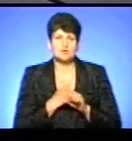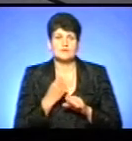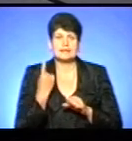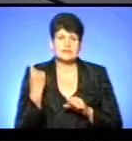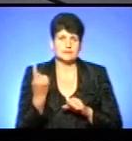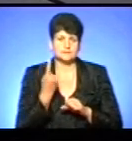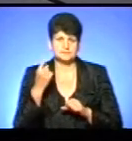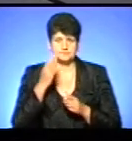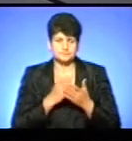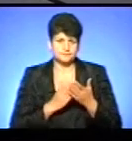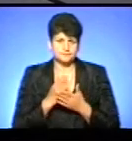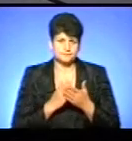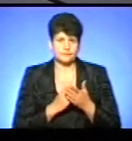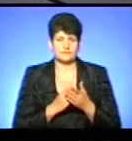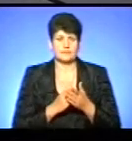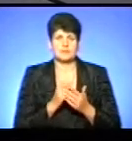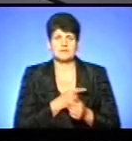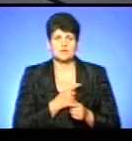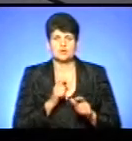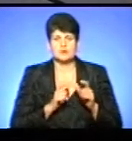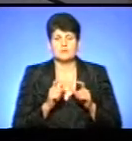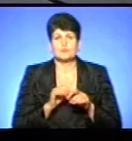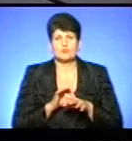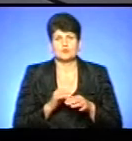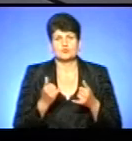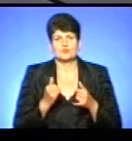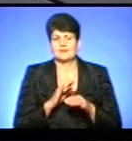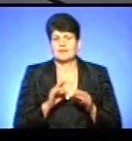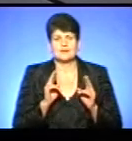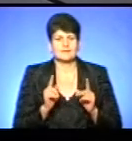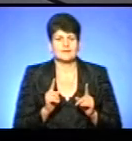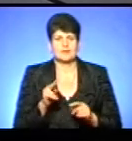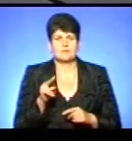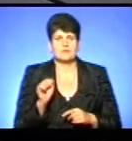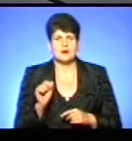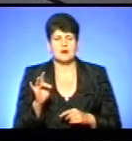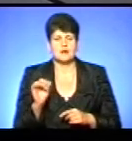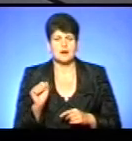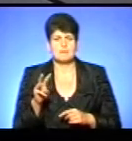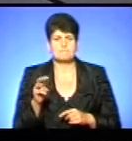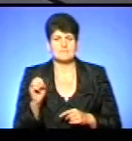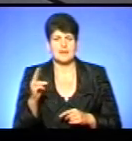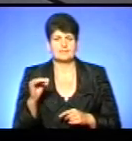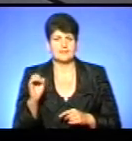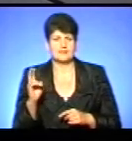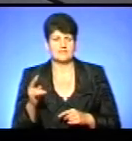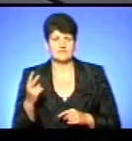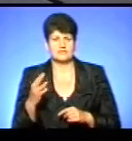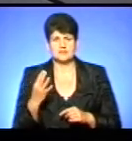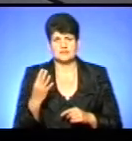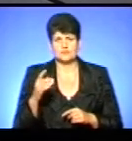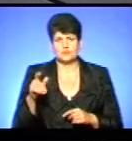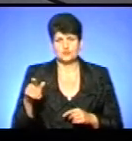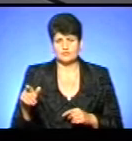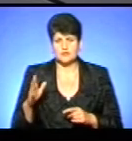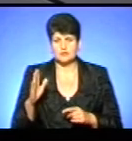медичний університет проводить підготовку не тільки парамедиків. Ми сьогодні вже готуємо 29 парамедиків, які перспективи